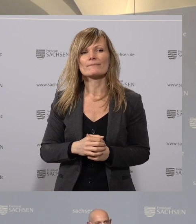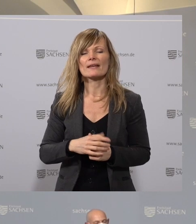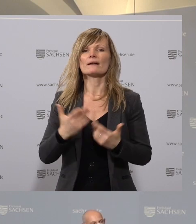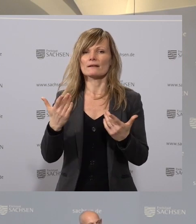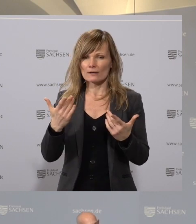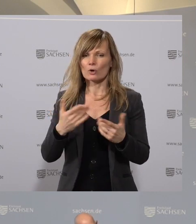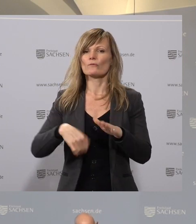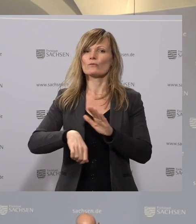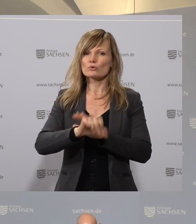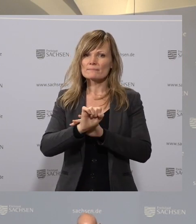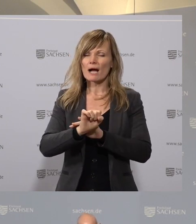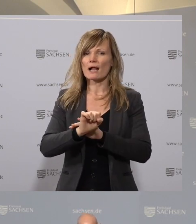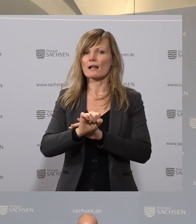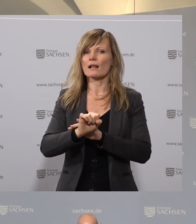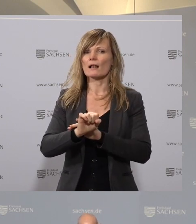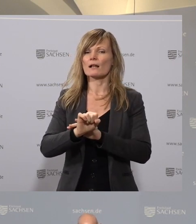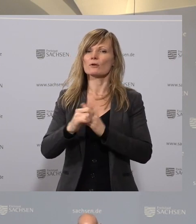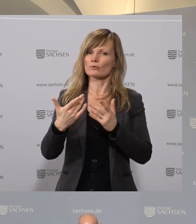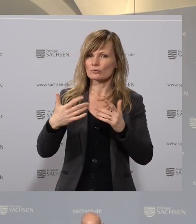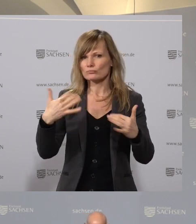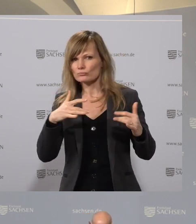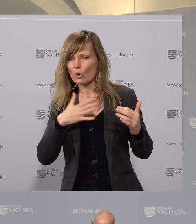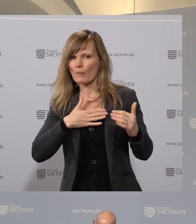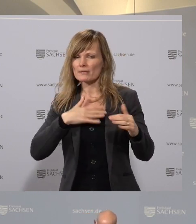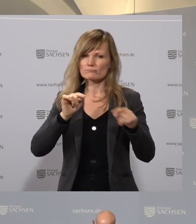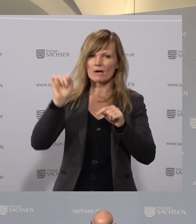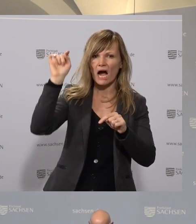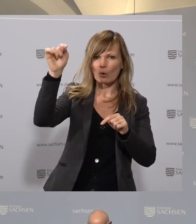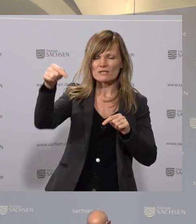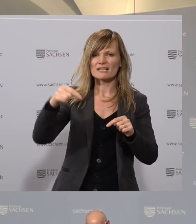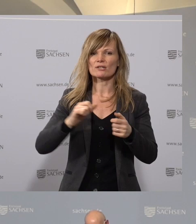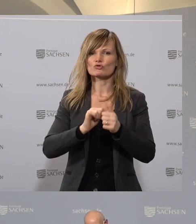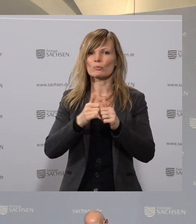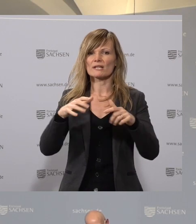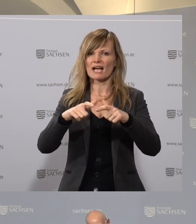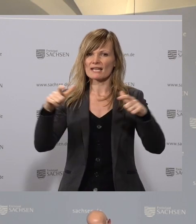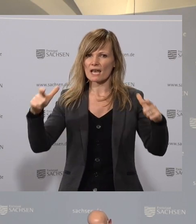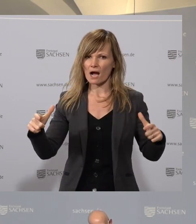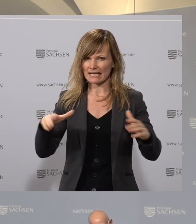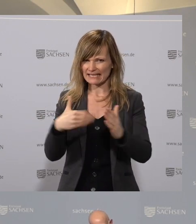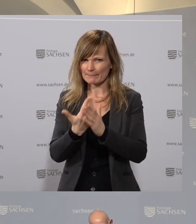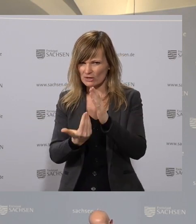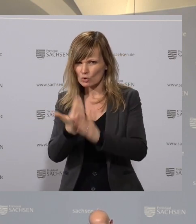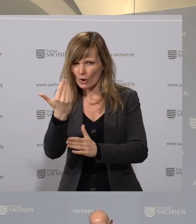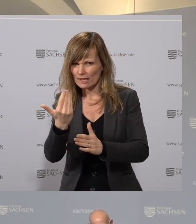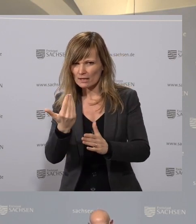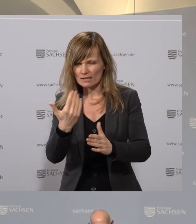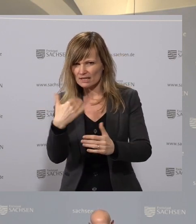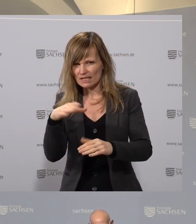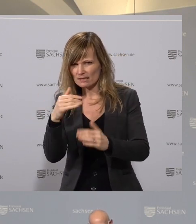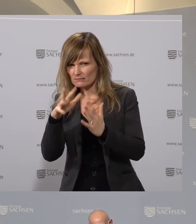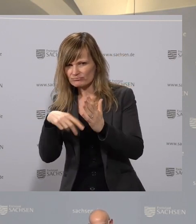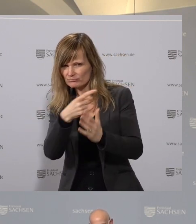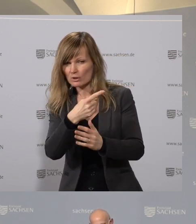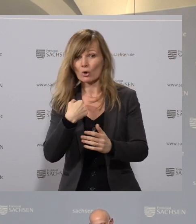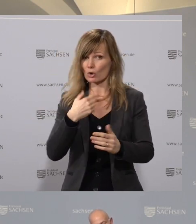Gibt es eine Veränderung bei den Außensportanlagen? Und wenn ja, welche? glaube, die haben Sie nicht vorgetragen. Ach, die habe ich vorgetragen.